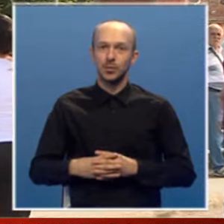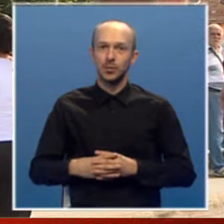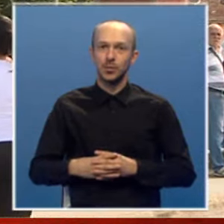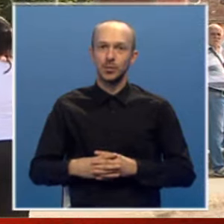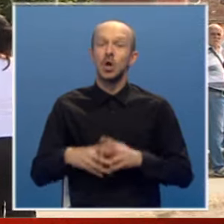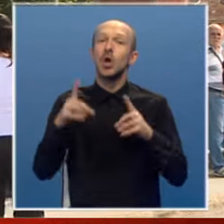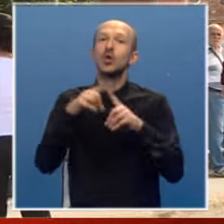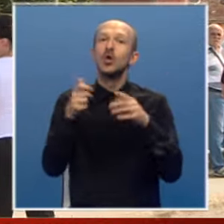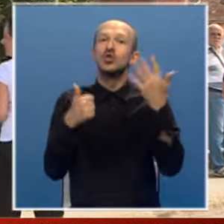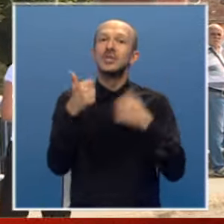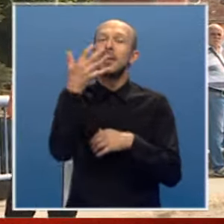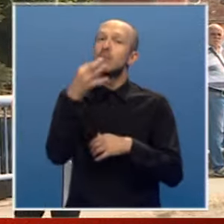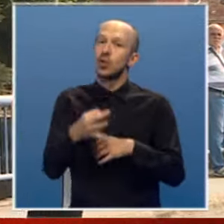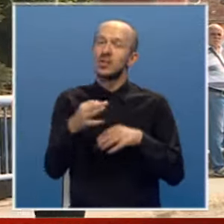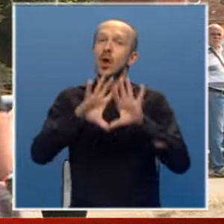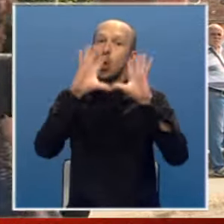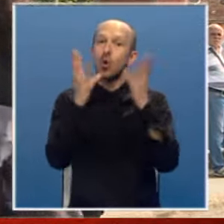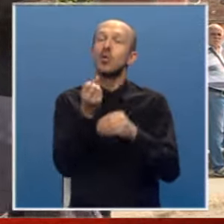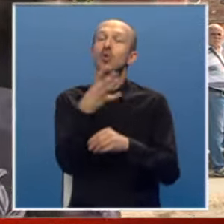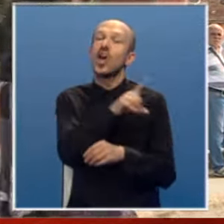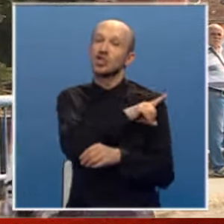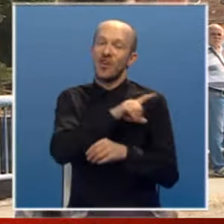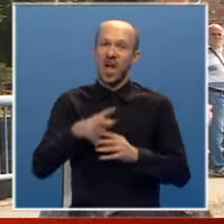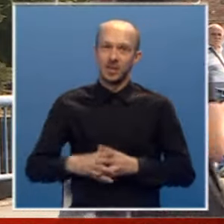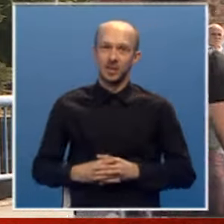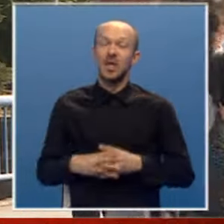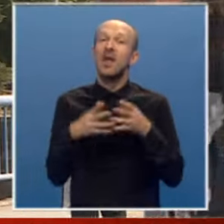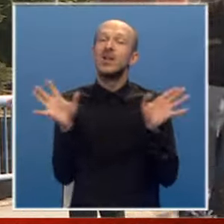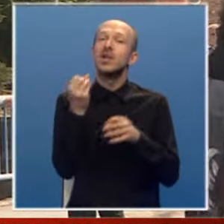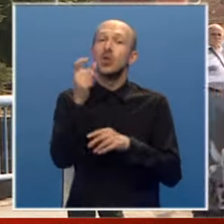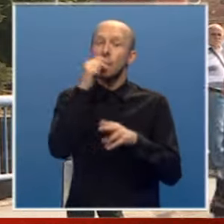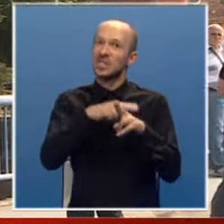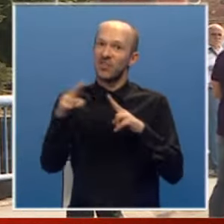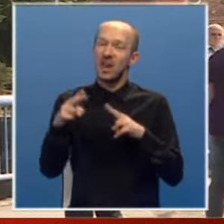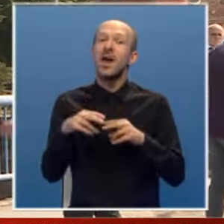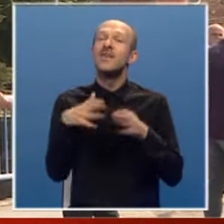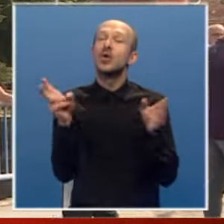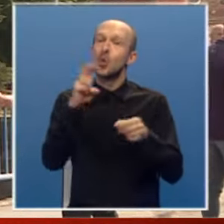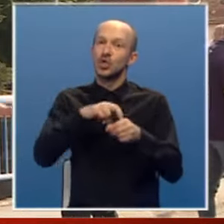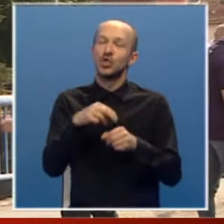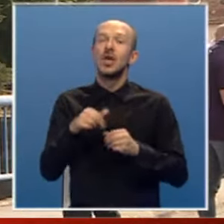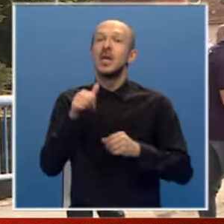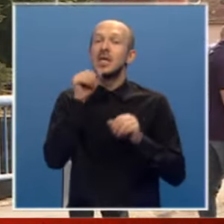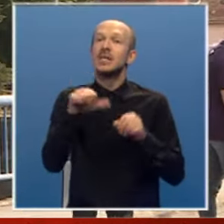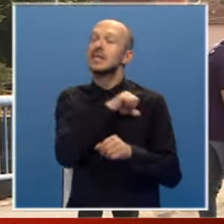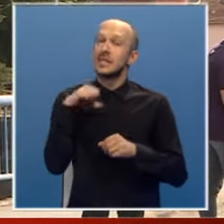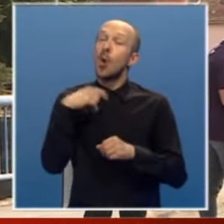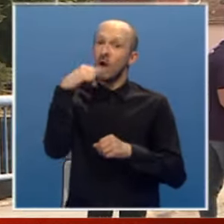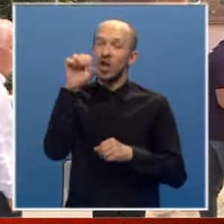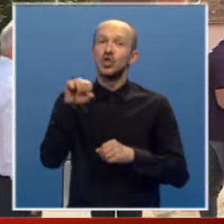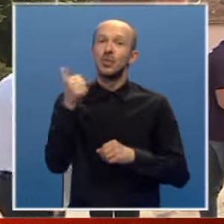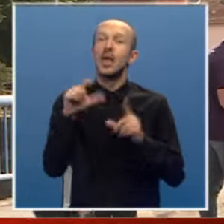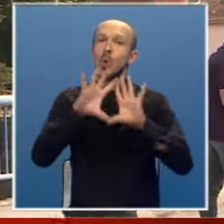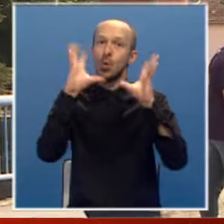to je 65 procenata od ukupnog broja žrtava. Dakle, velik broj civila, veliko učešća. Inače, da vam samo kažem da je